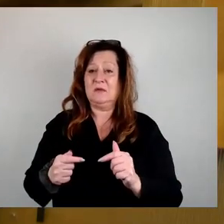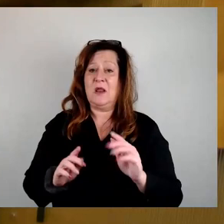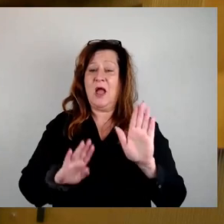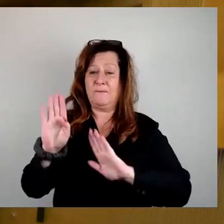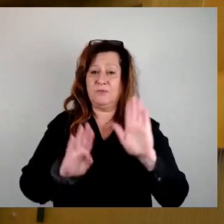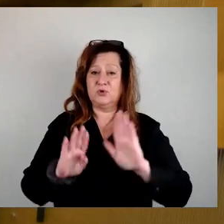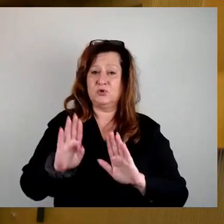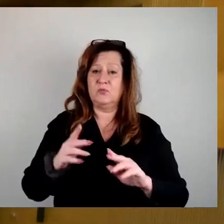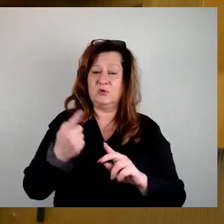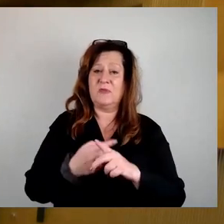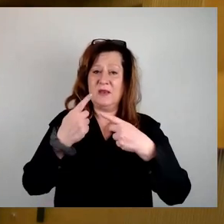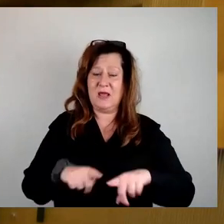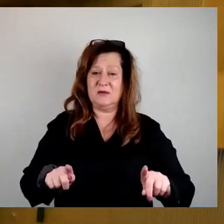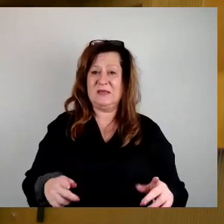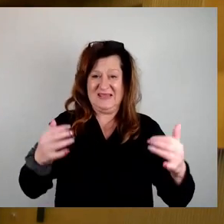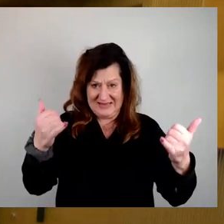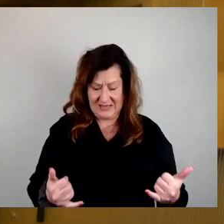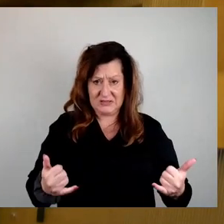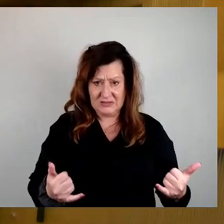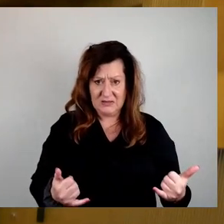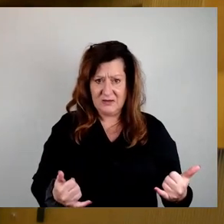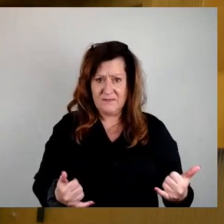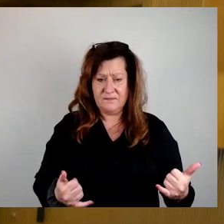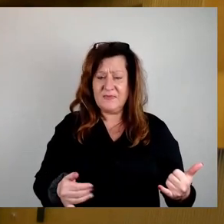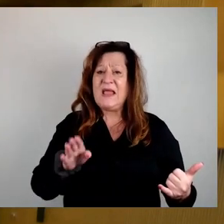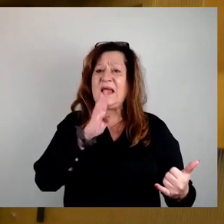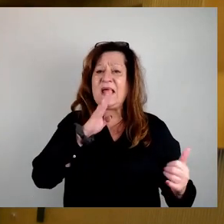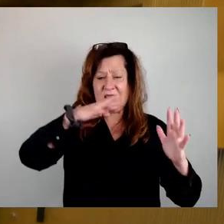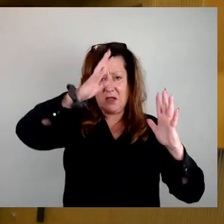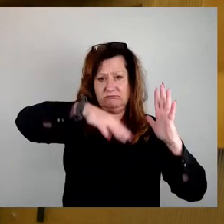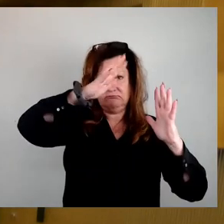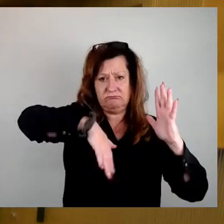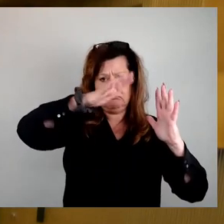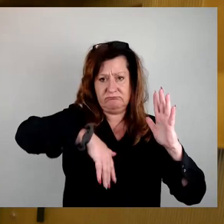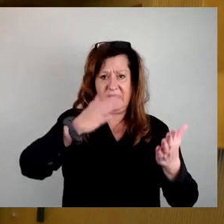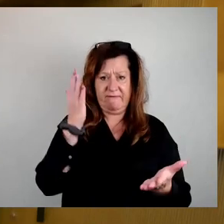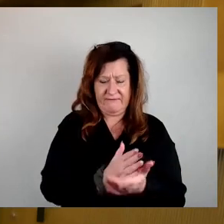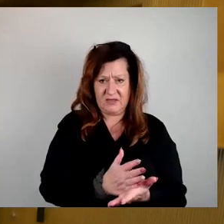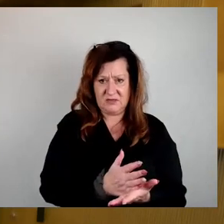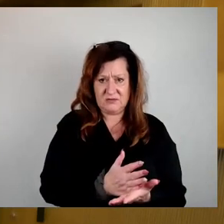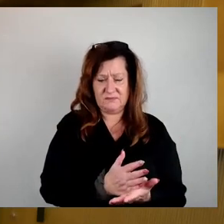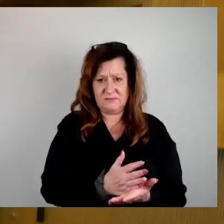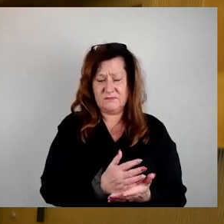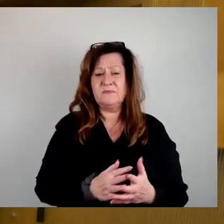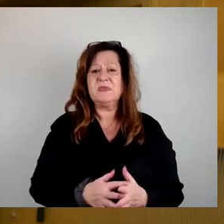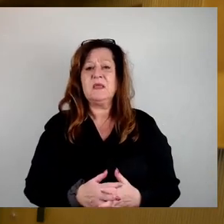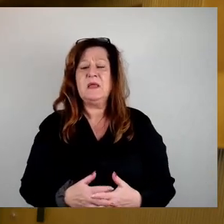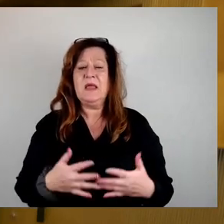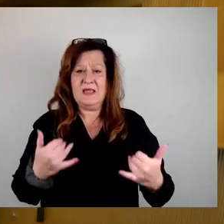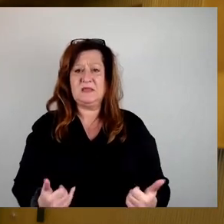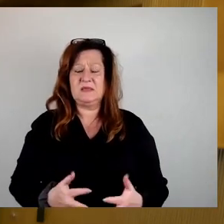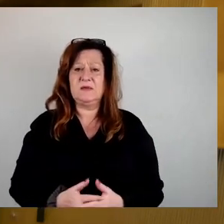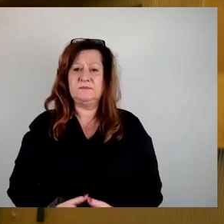So, jetzt scheint die Rednerliste tatsächlich abgearbeitet zu sein, sodass wir einsteigen können